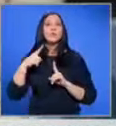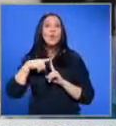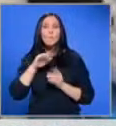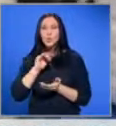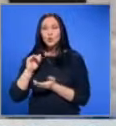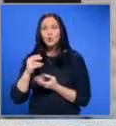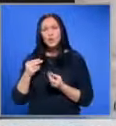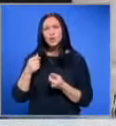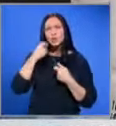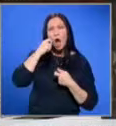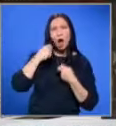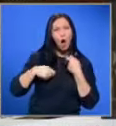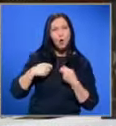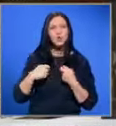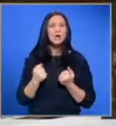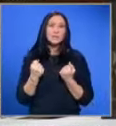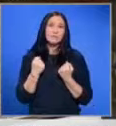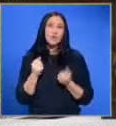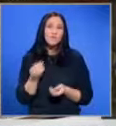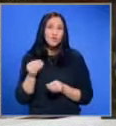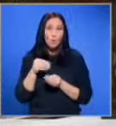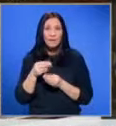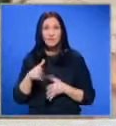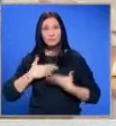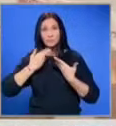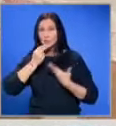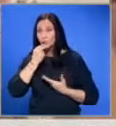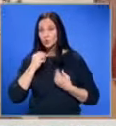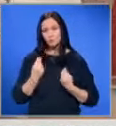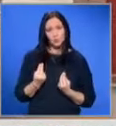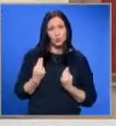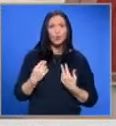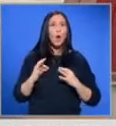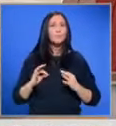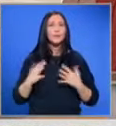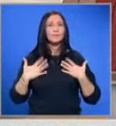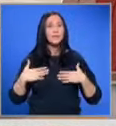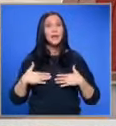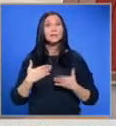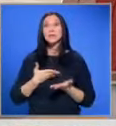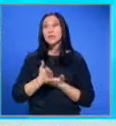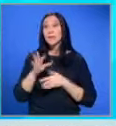за кожата, здравословни добавки и закуски, но също и удобни дрехи са сред избора за утешителни награди.